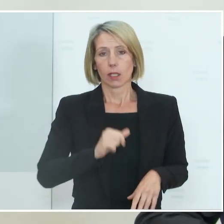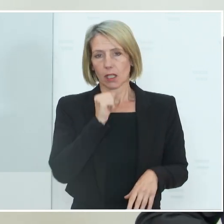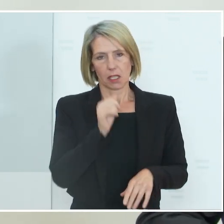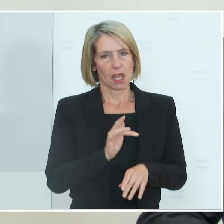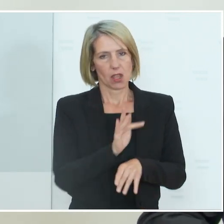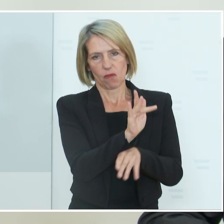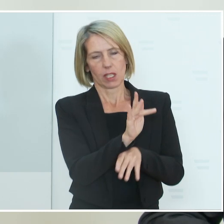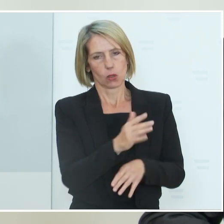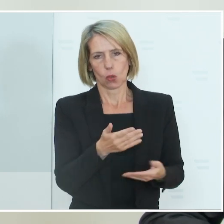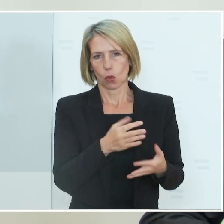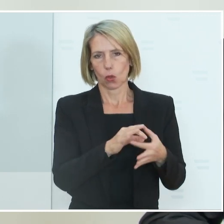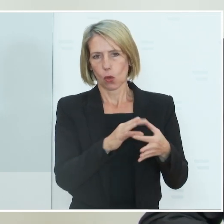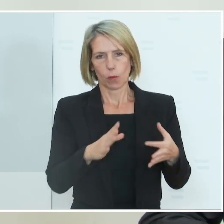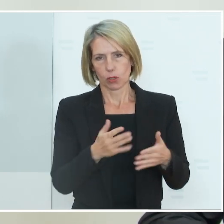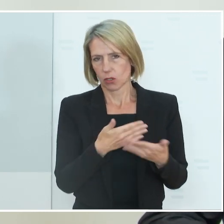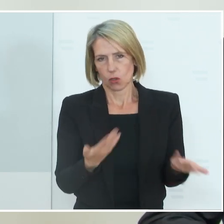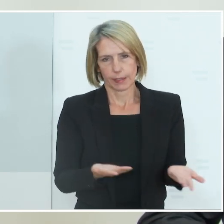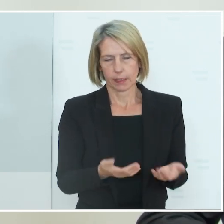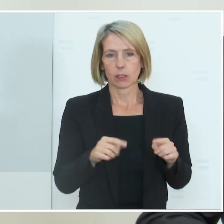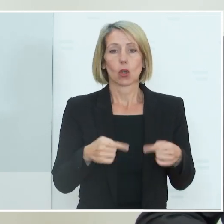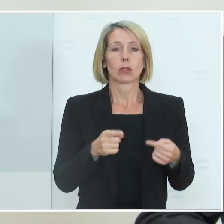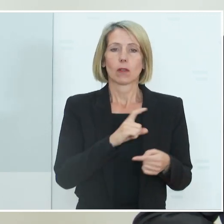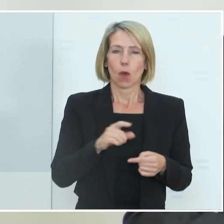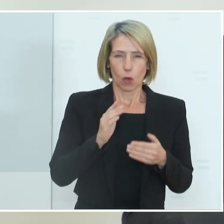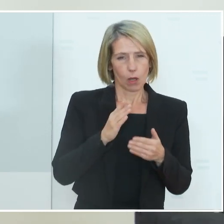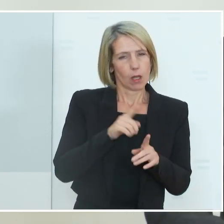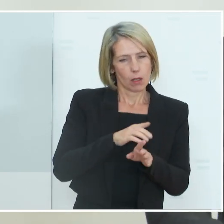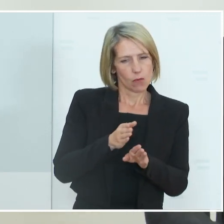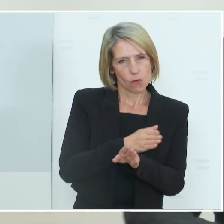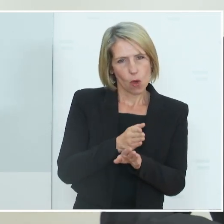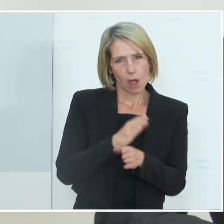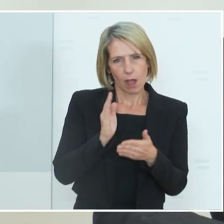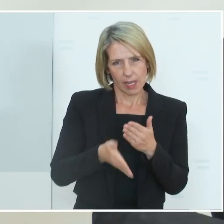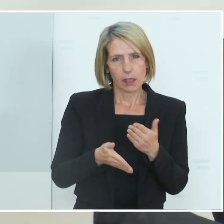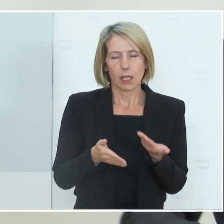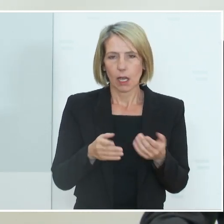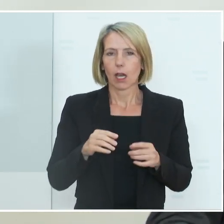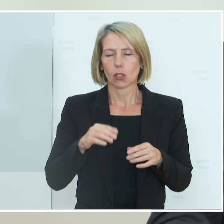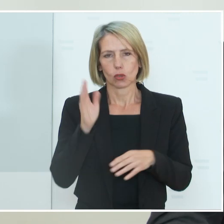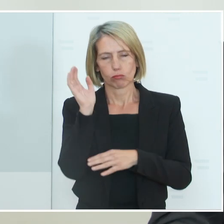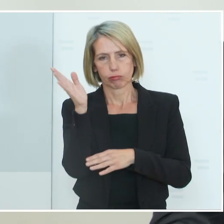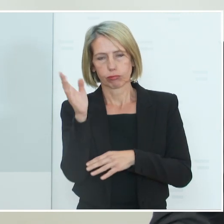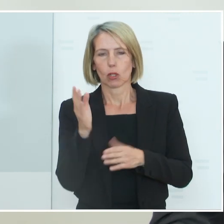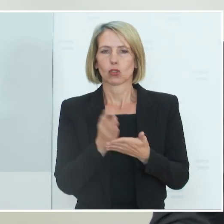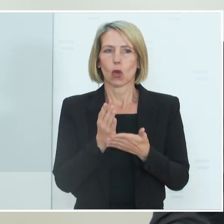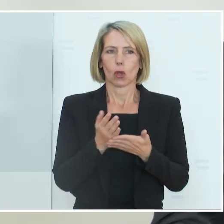der Opposition und Ende dieser Woche werde ich dann die Verordnung in Kraft setzen, gelten wird es ja ab 1.11.